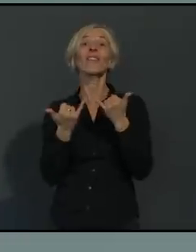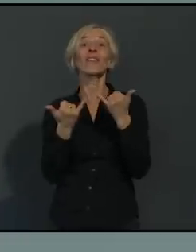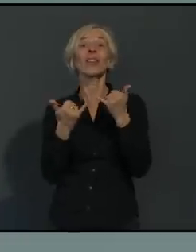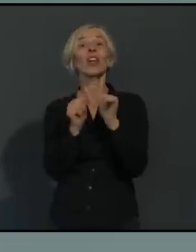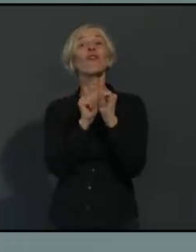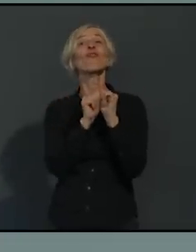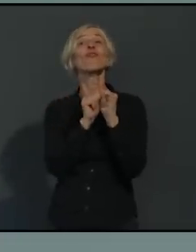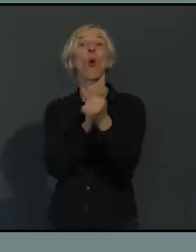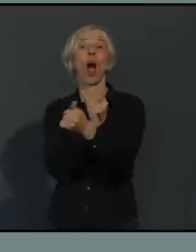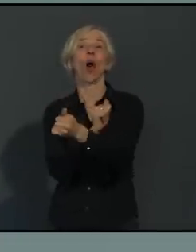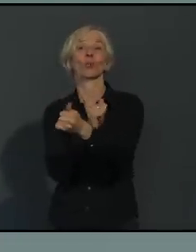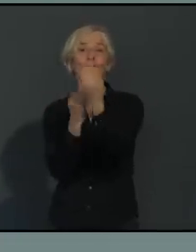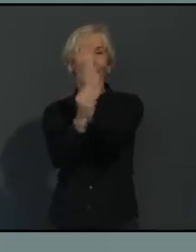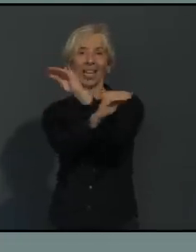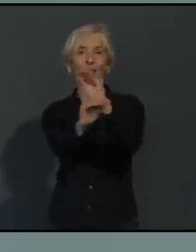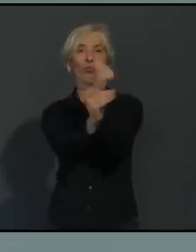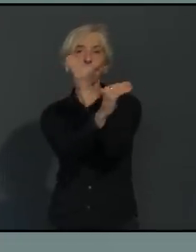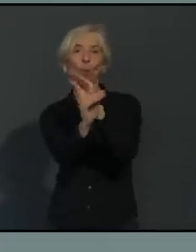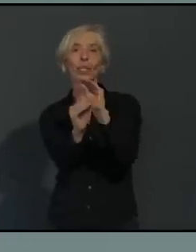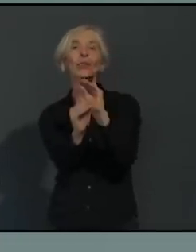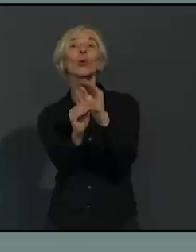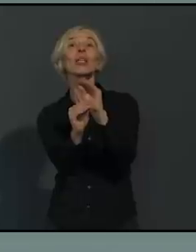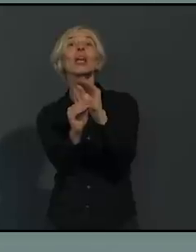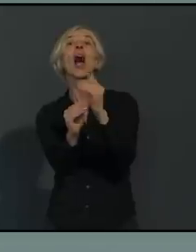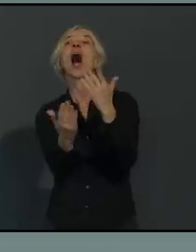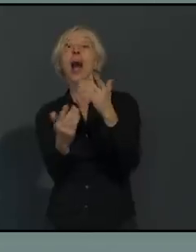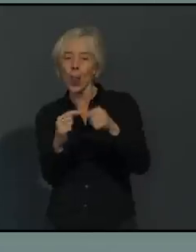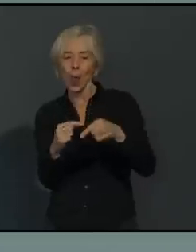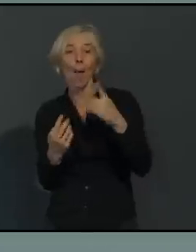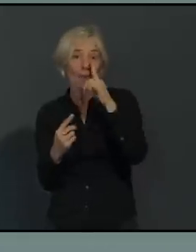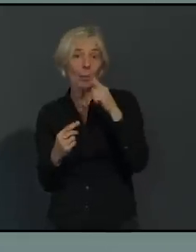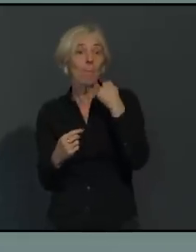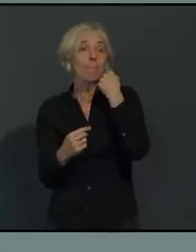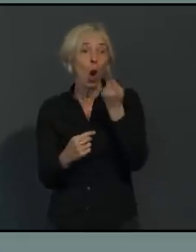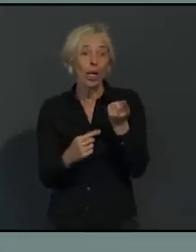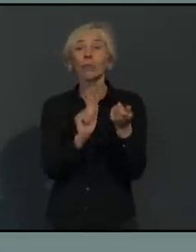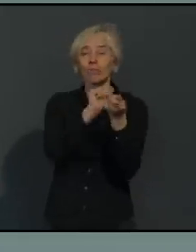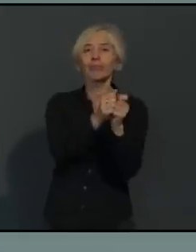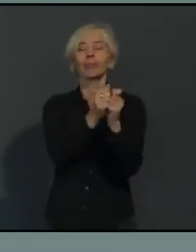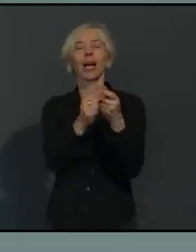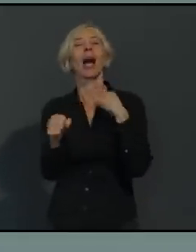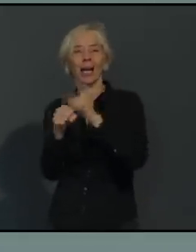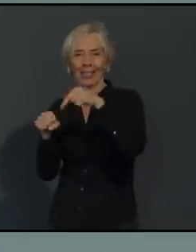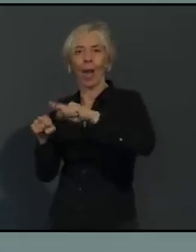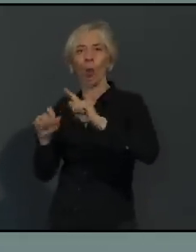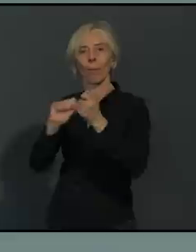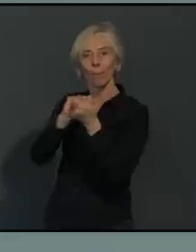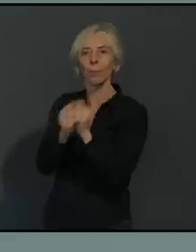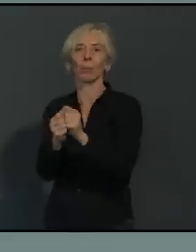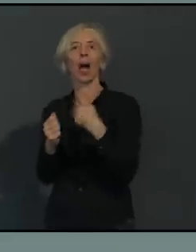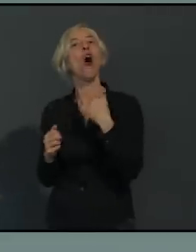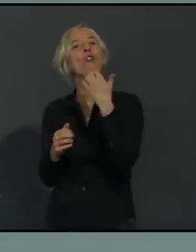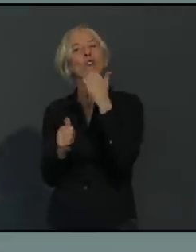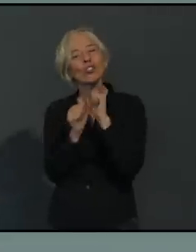Veränderungen ergeben können, aber dass mir das einfach wichtig war, dass wir frühzeitig informieren, weil das war ja die Kritik vor vier Wochen,